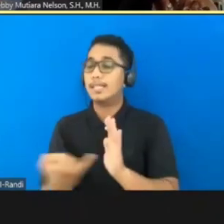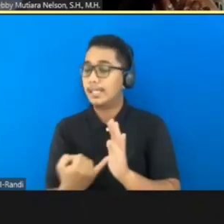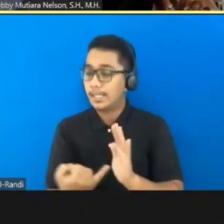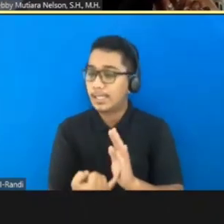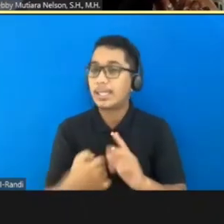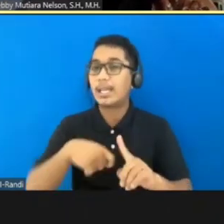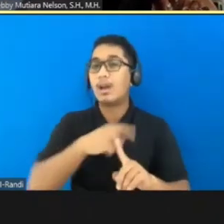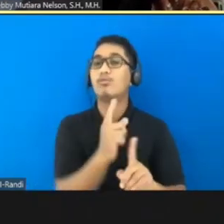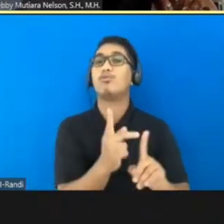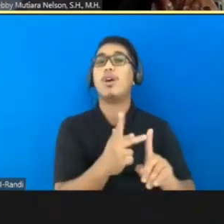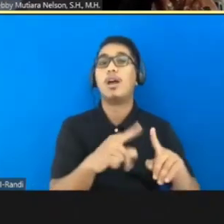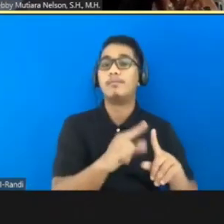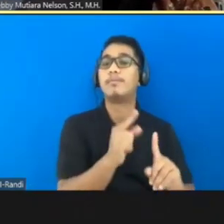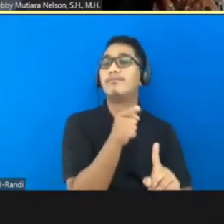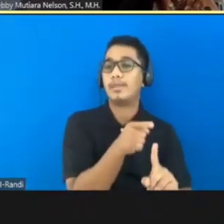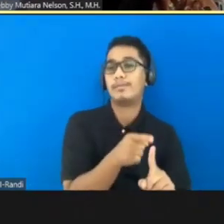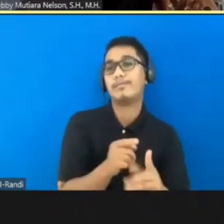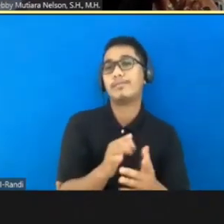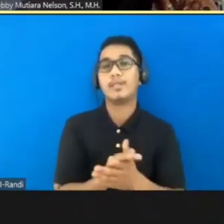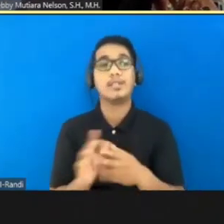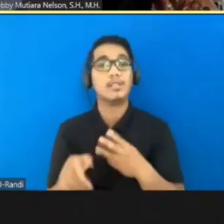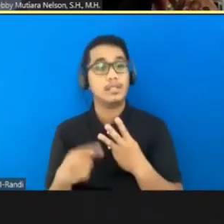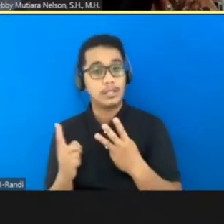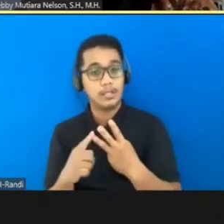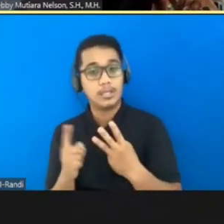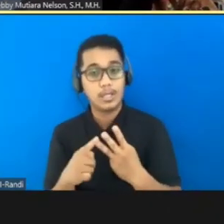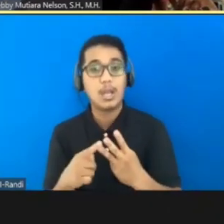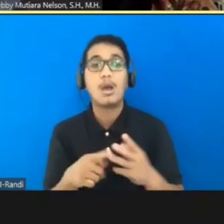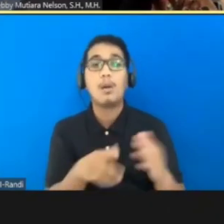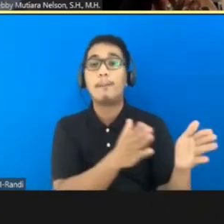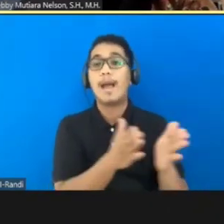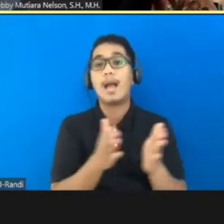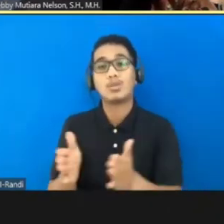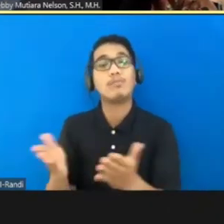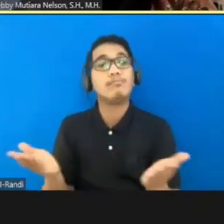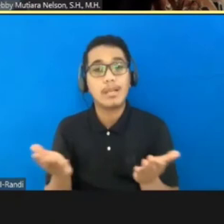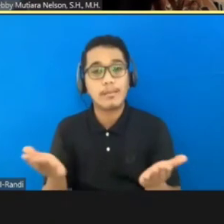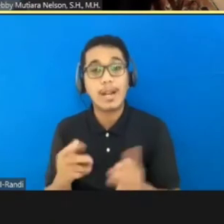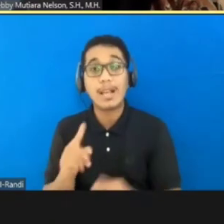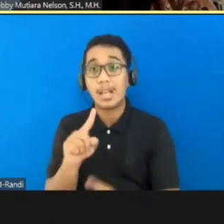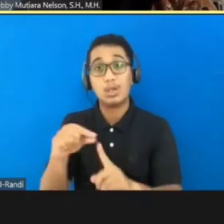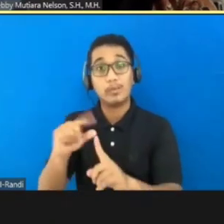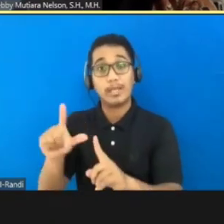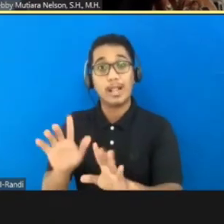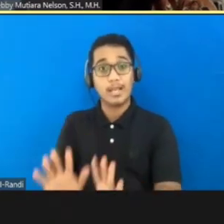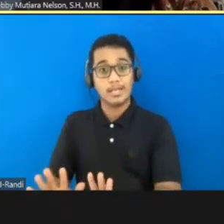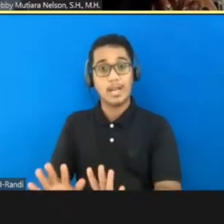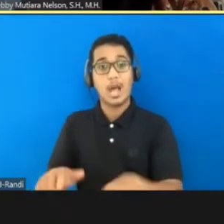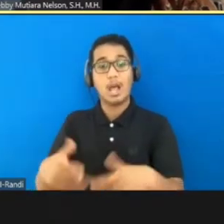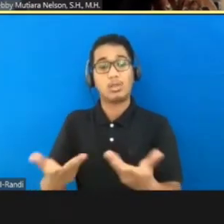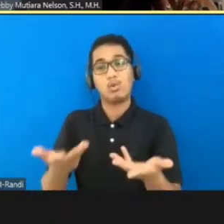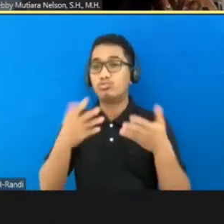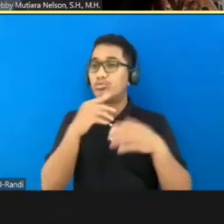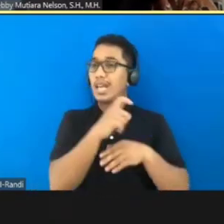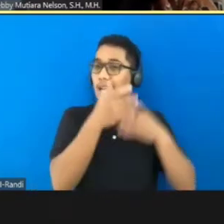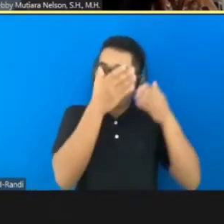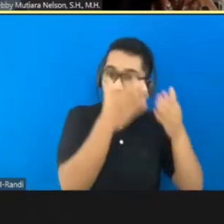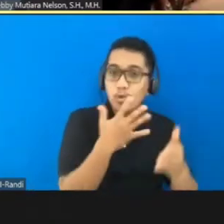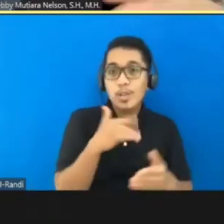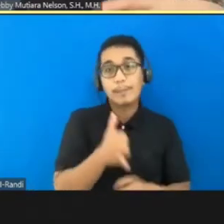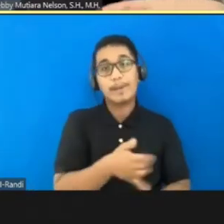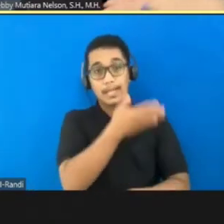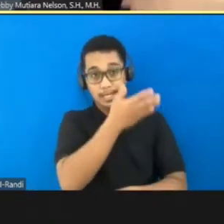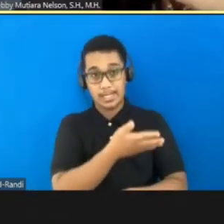dan tentu RKUHP ini. Kemudian landasan pengaturannya seperti apa, apakah cukup dengan satu pasal ini? Apakah dia disebut dengan jalur khusus itu memang seperti ini?